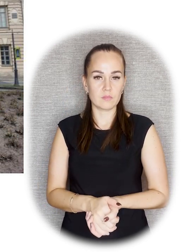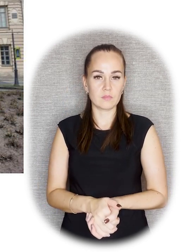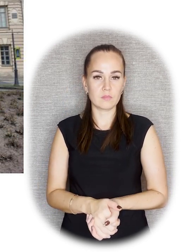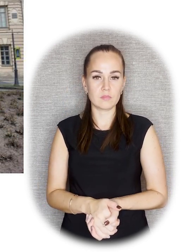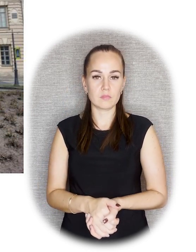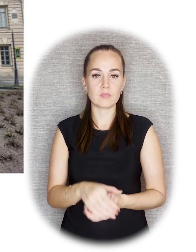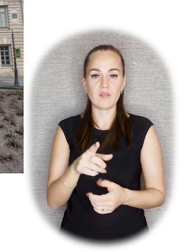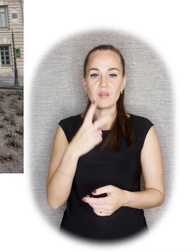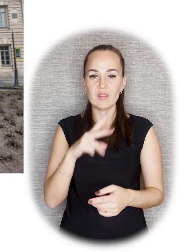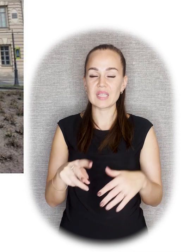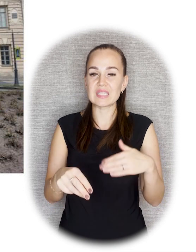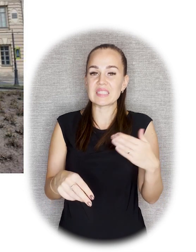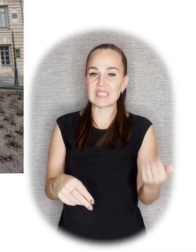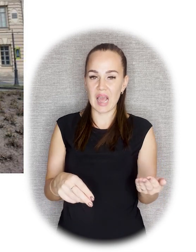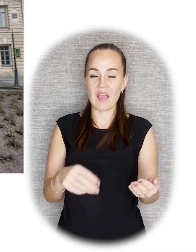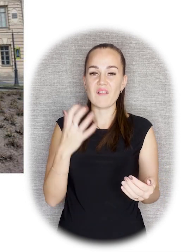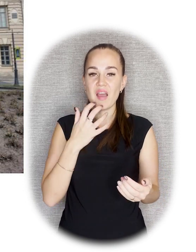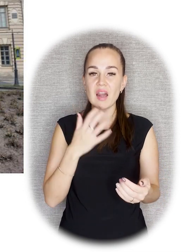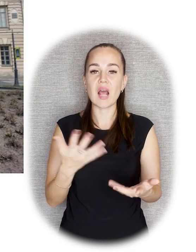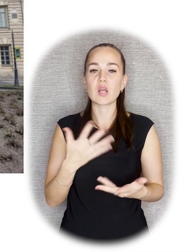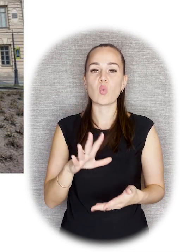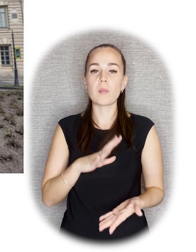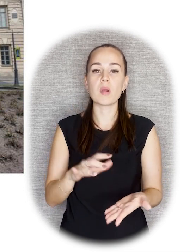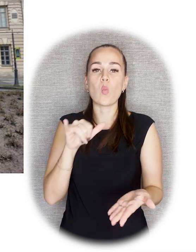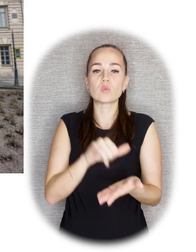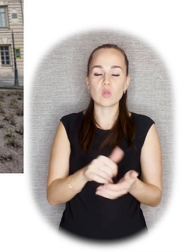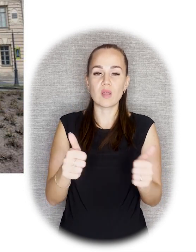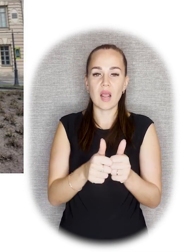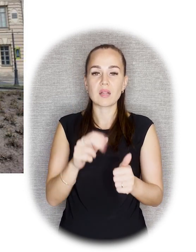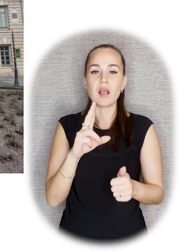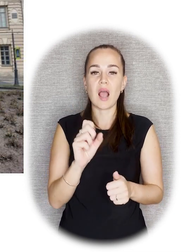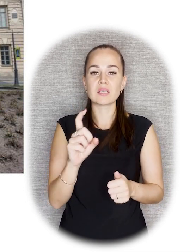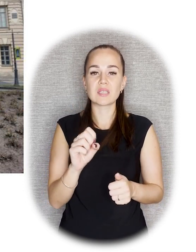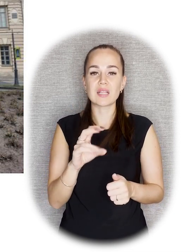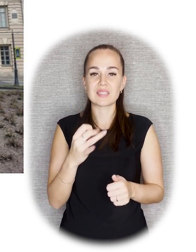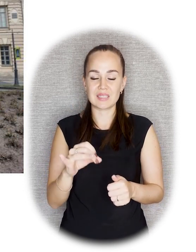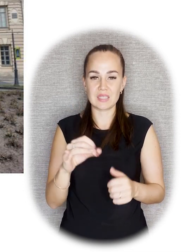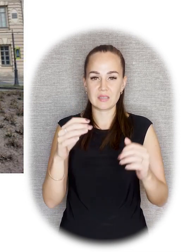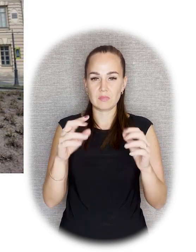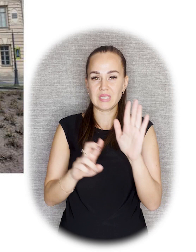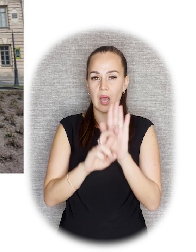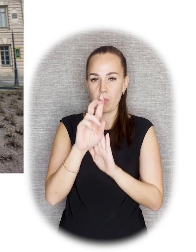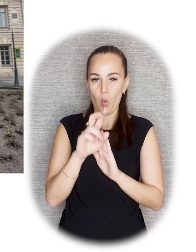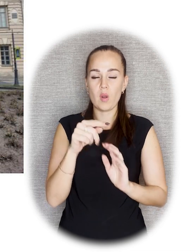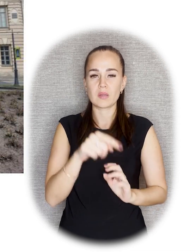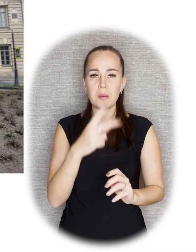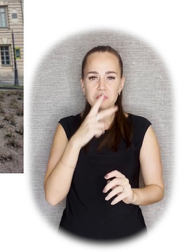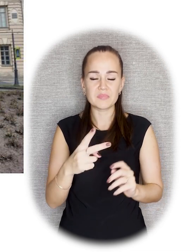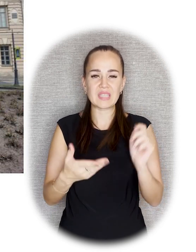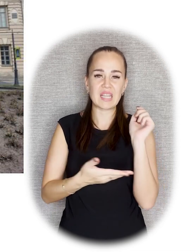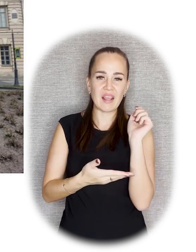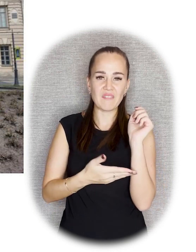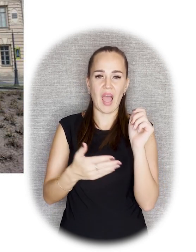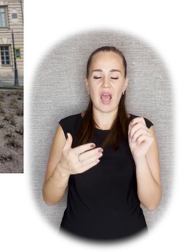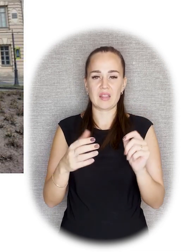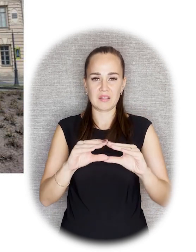слева вариант, который был установлен у Казанского собора. Мы видим такой деревянный из досок, очень